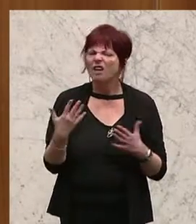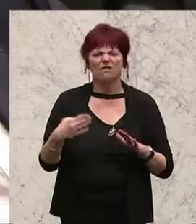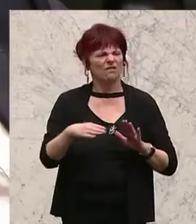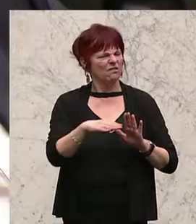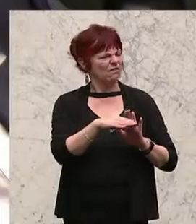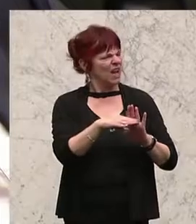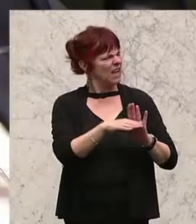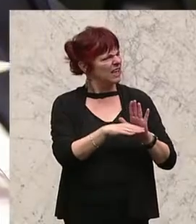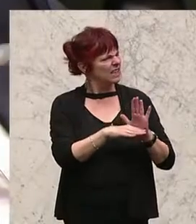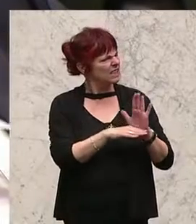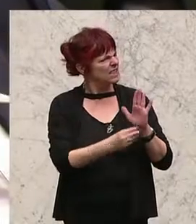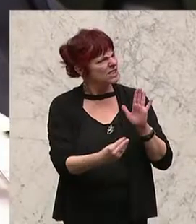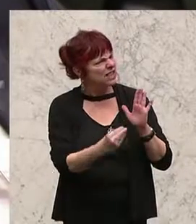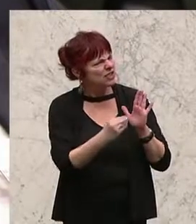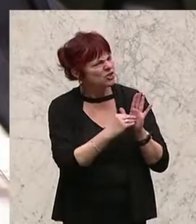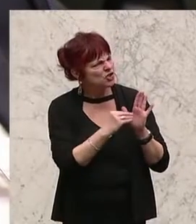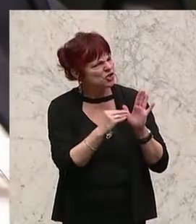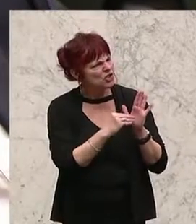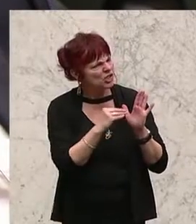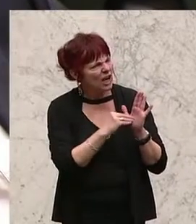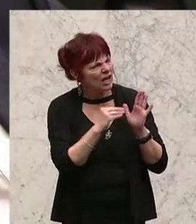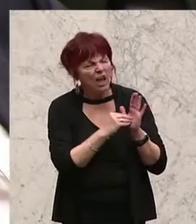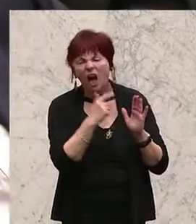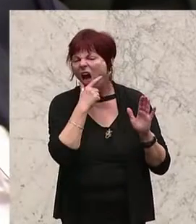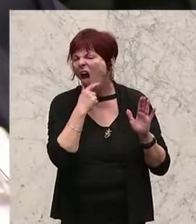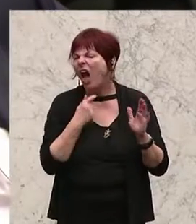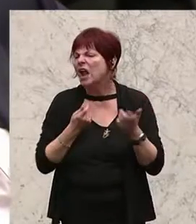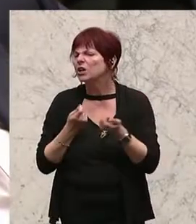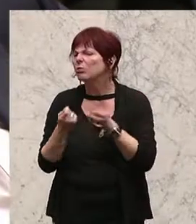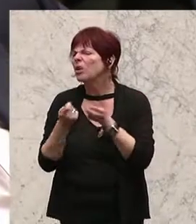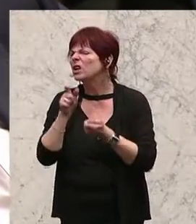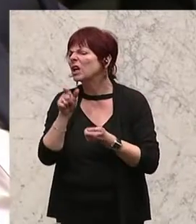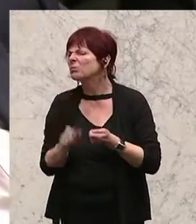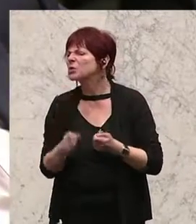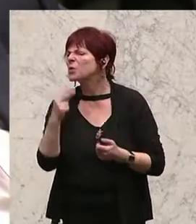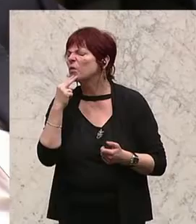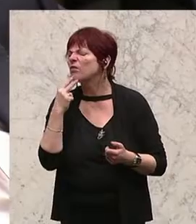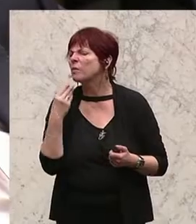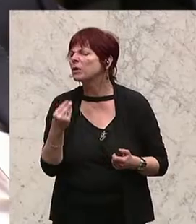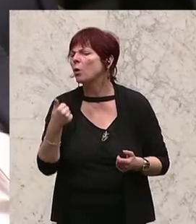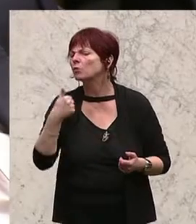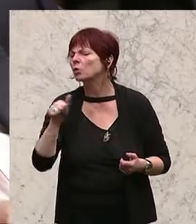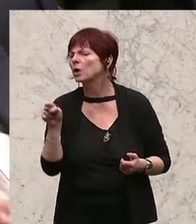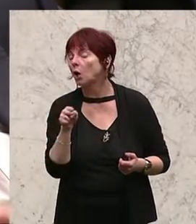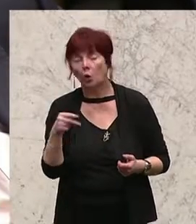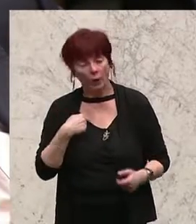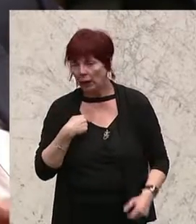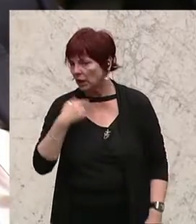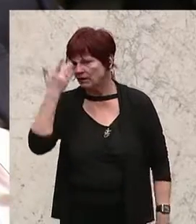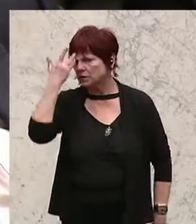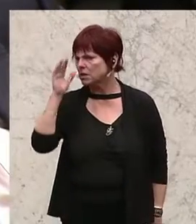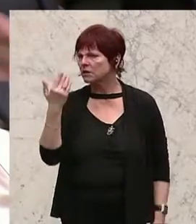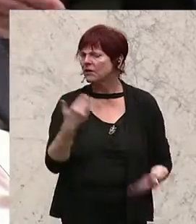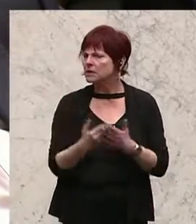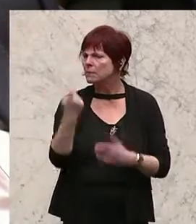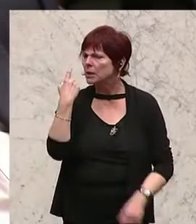Altpolitikern die 100 Euro beschlossen haben. Sagen Sie mir, welches Gesetz. Mir ist es nicht bekannt. Wir haben